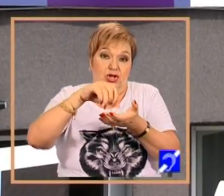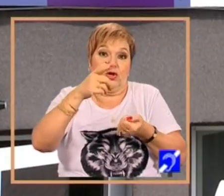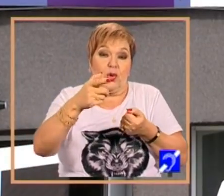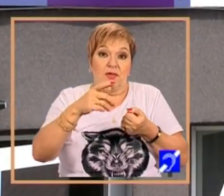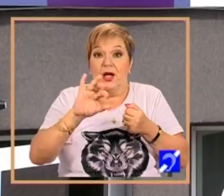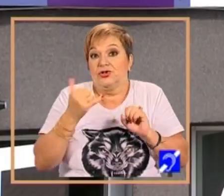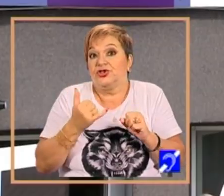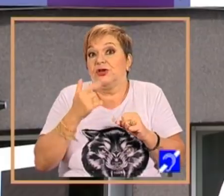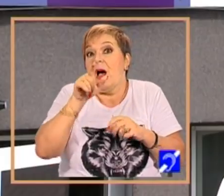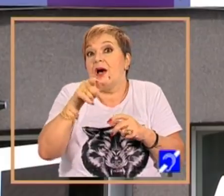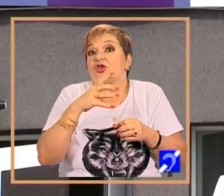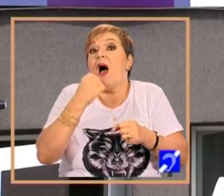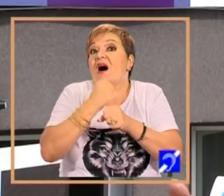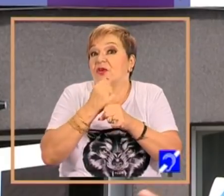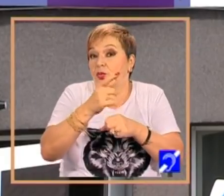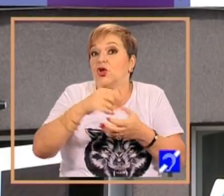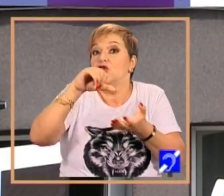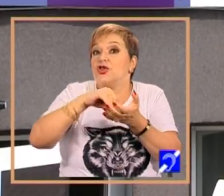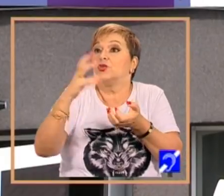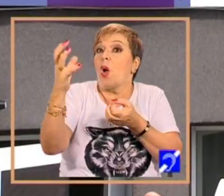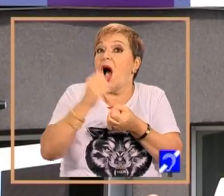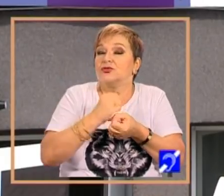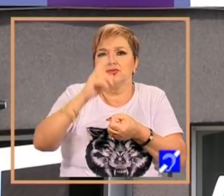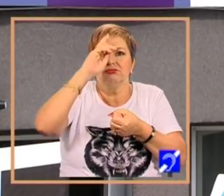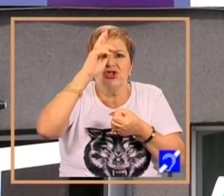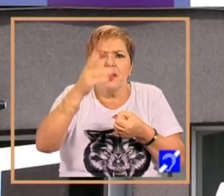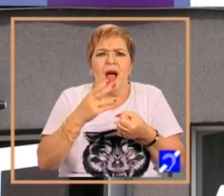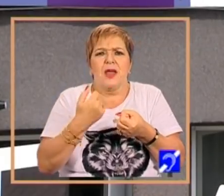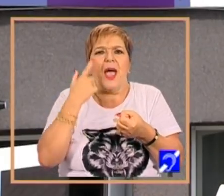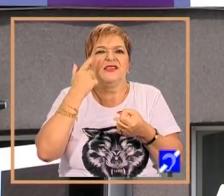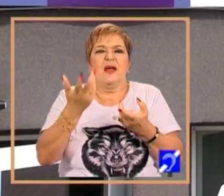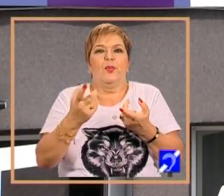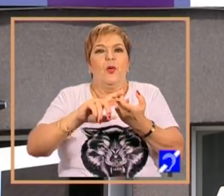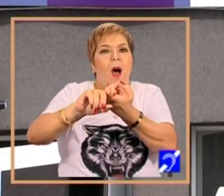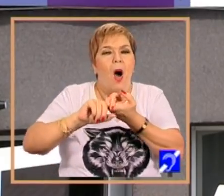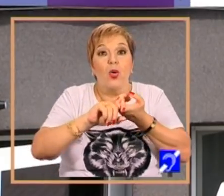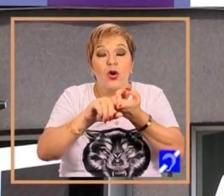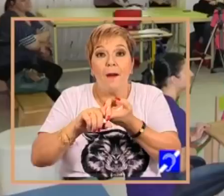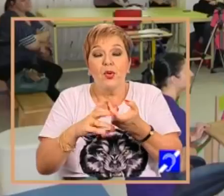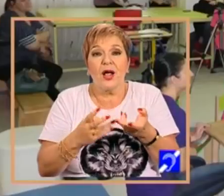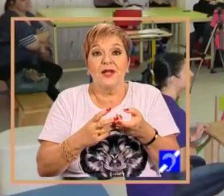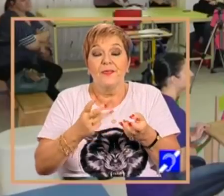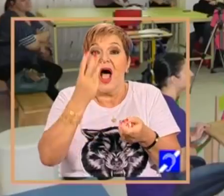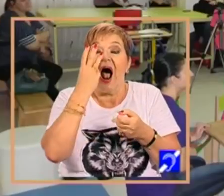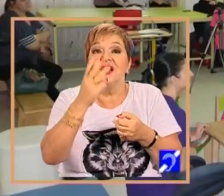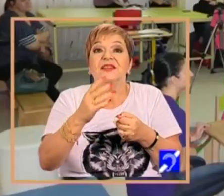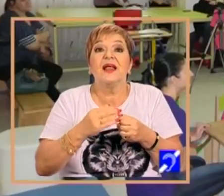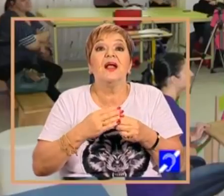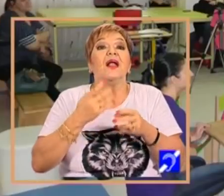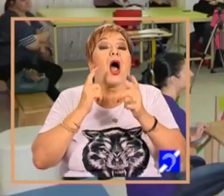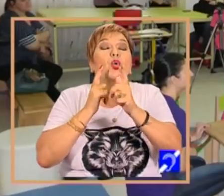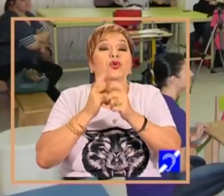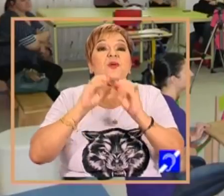aducem din străinătate, prin SES Germania, să colaborăm. Suntem la al treilea curs cu